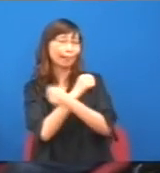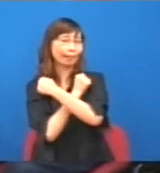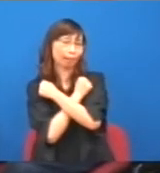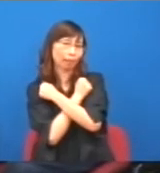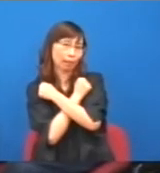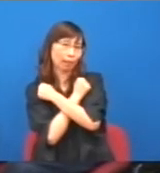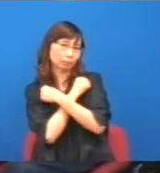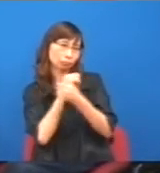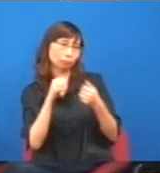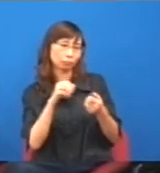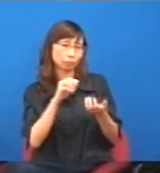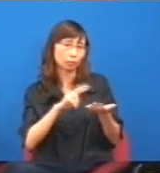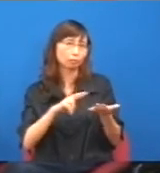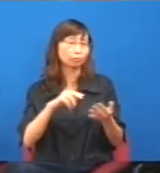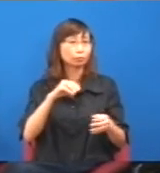是,即